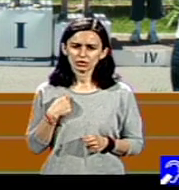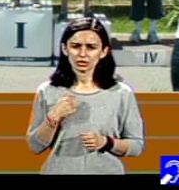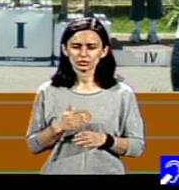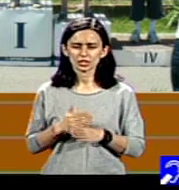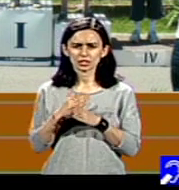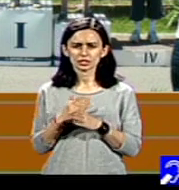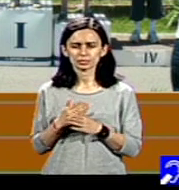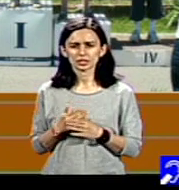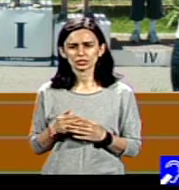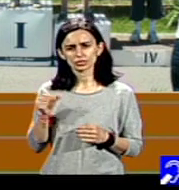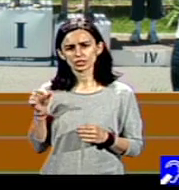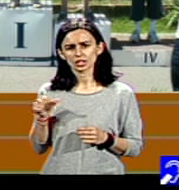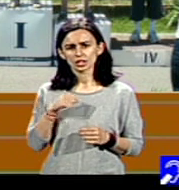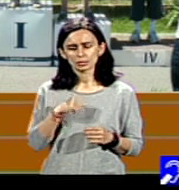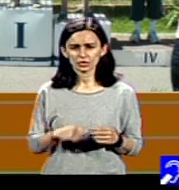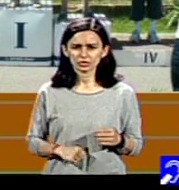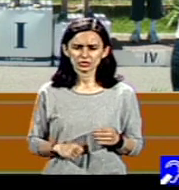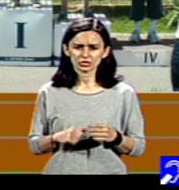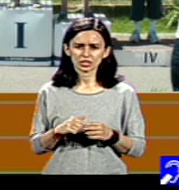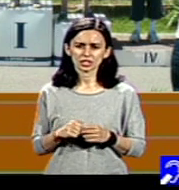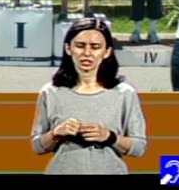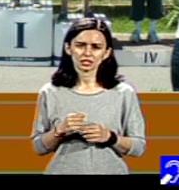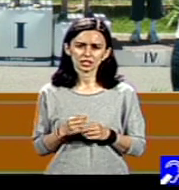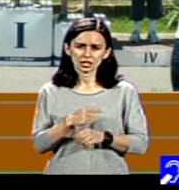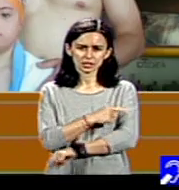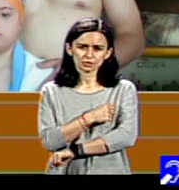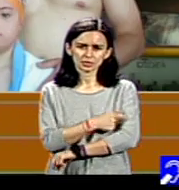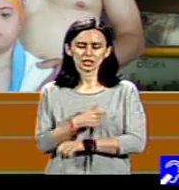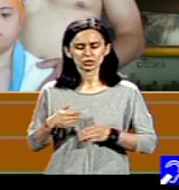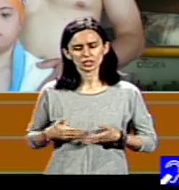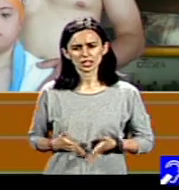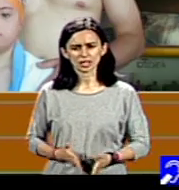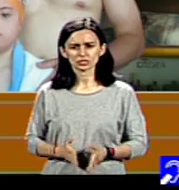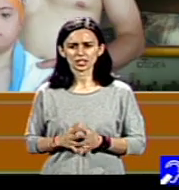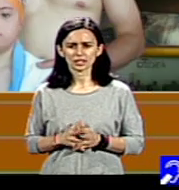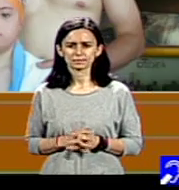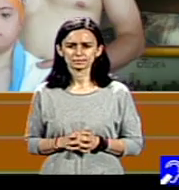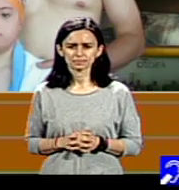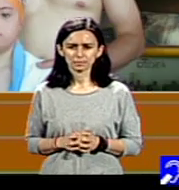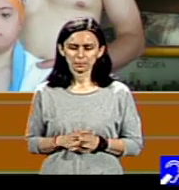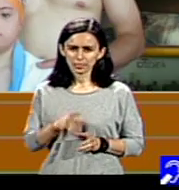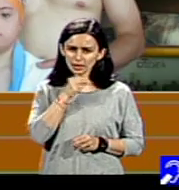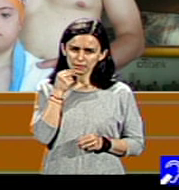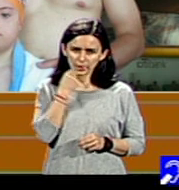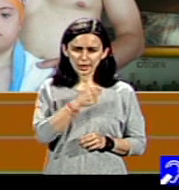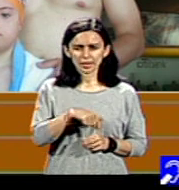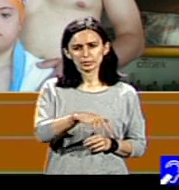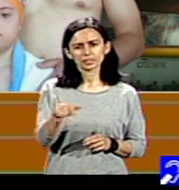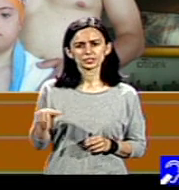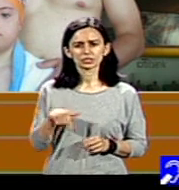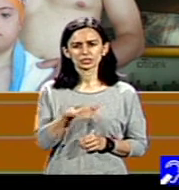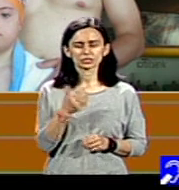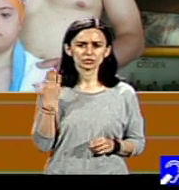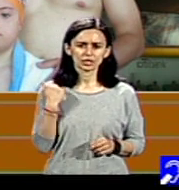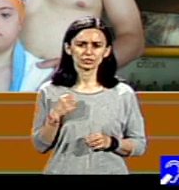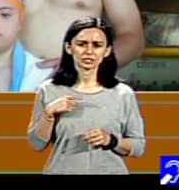profesional, direct din maternitate. Avantajul nostru, să zic și al lui Andrei, Andrei